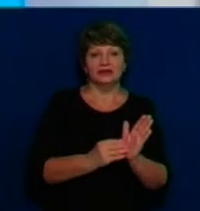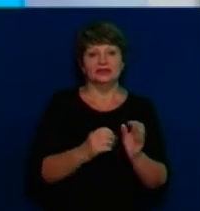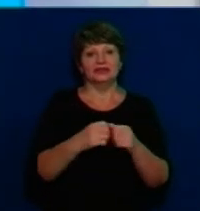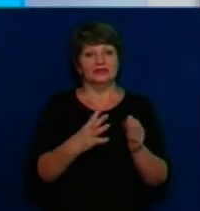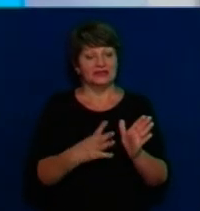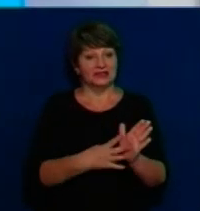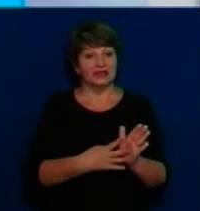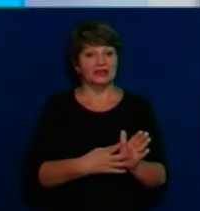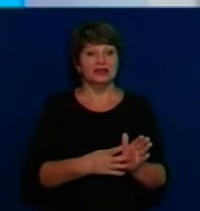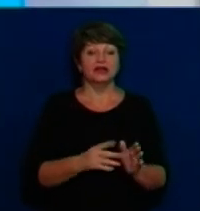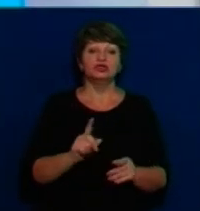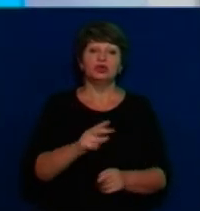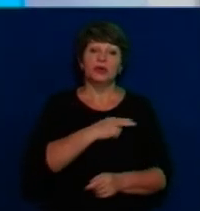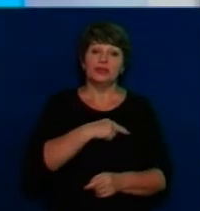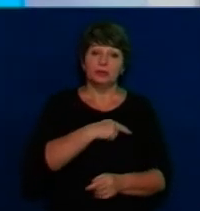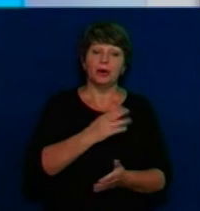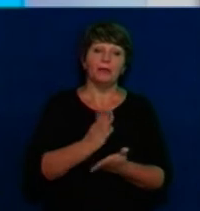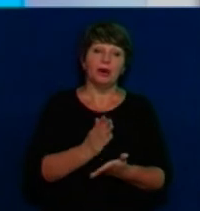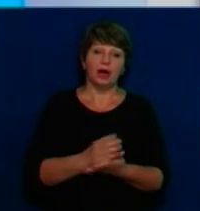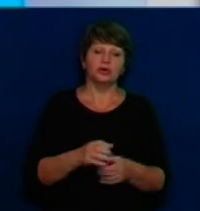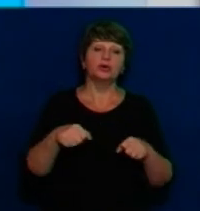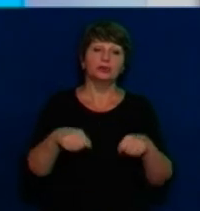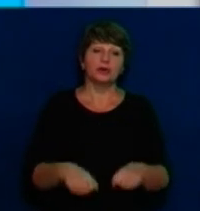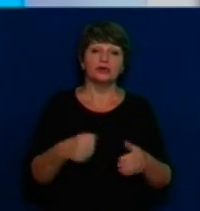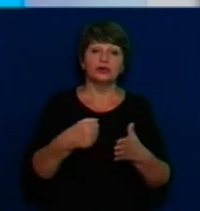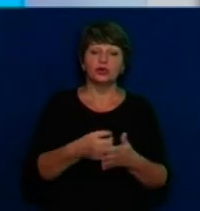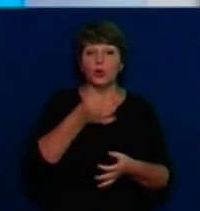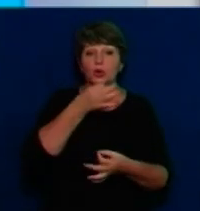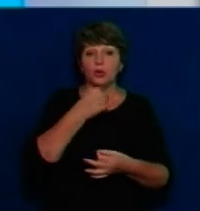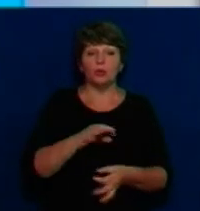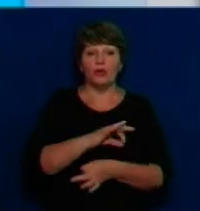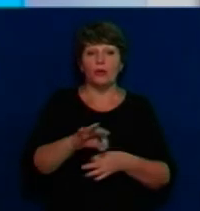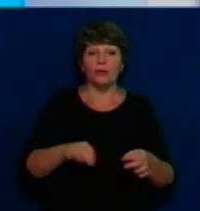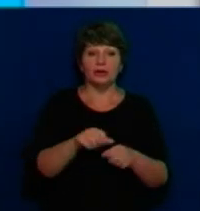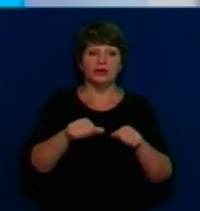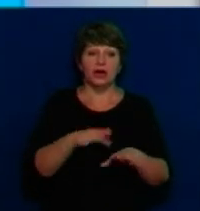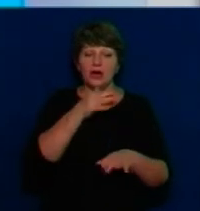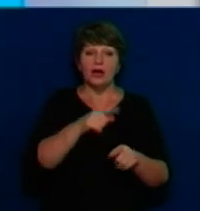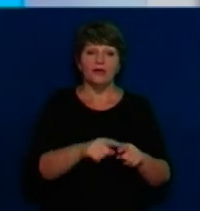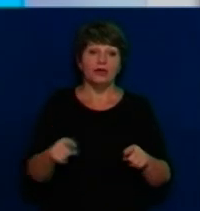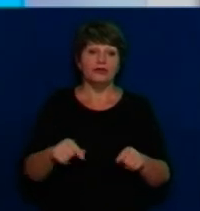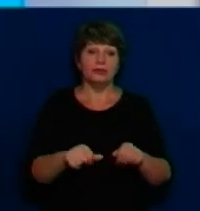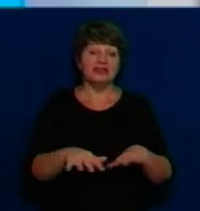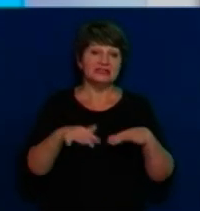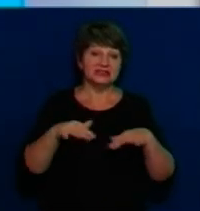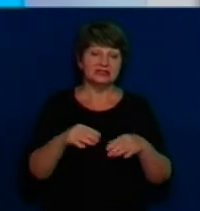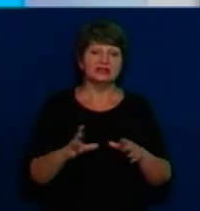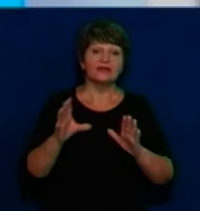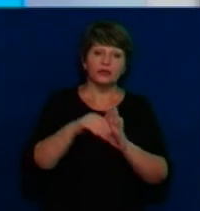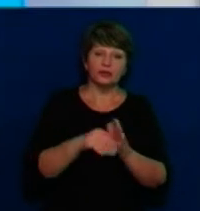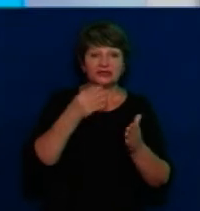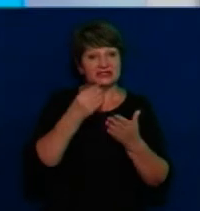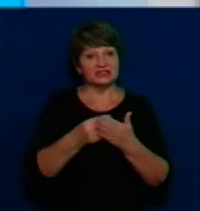депутати мають право до будь-якого проєкту рішення під час сесії вносити свої правки